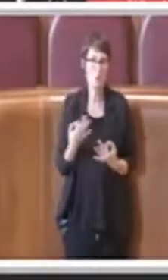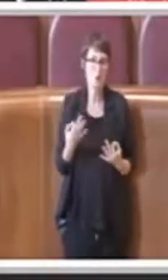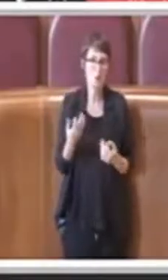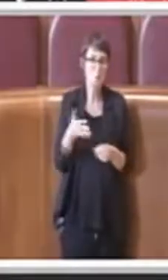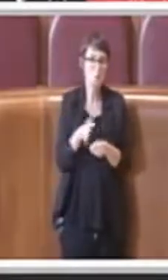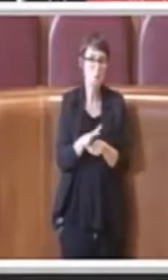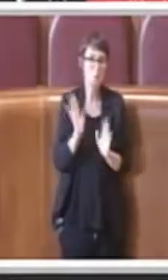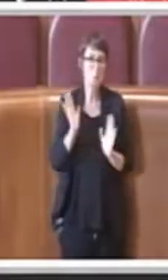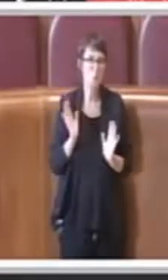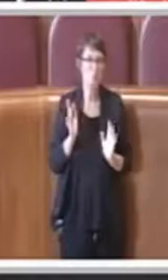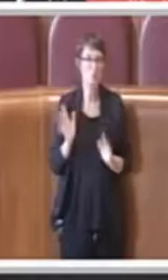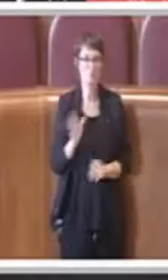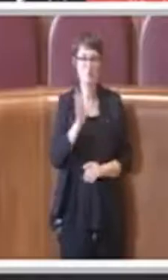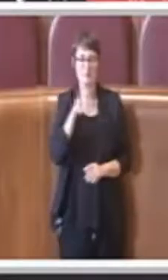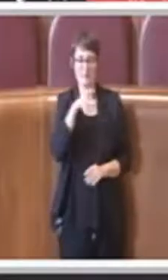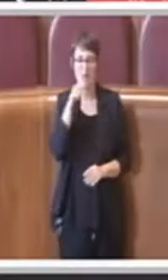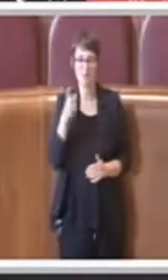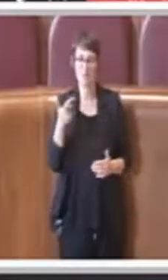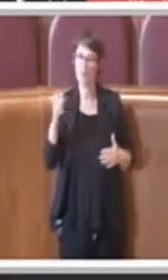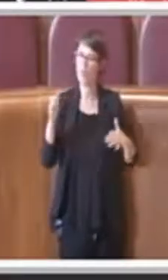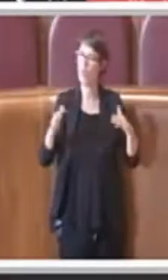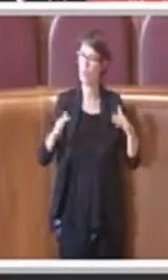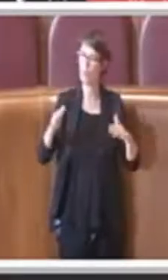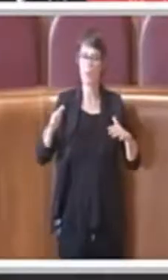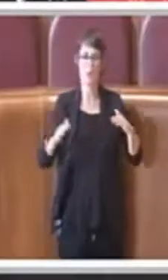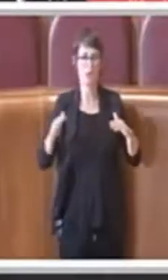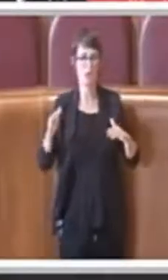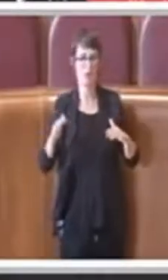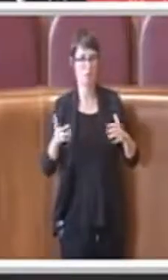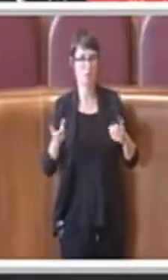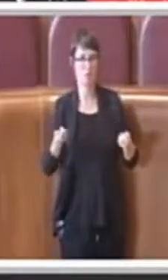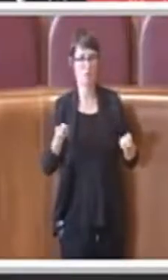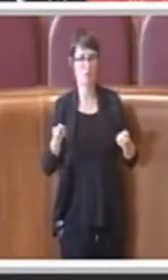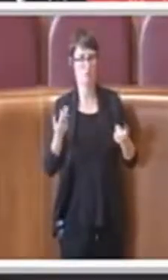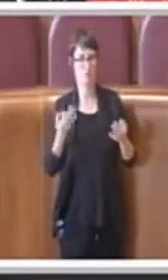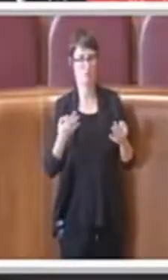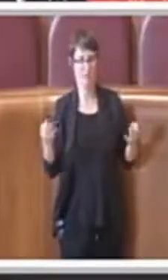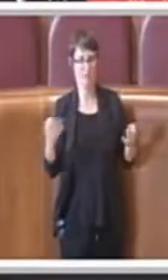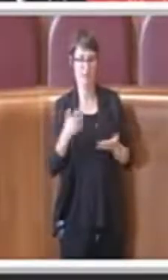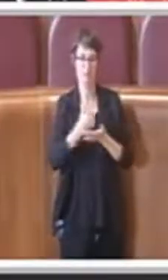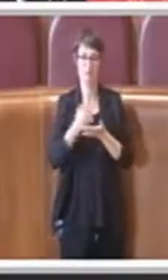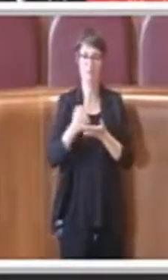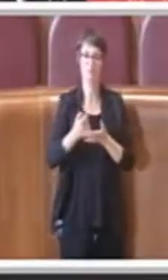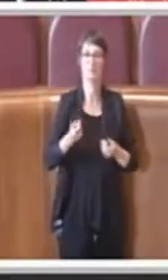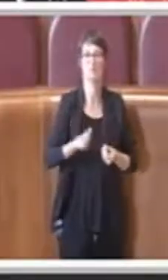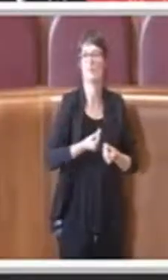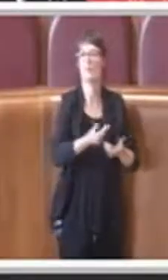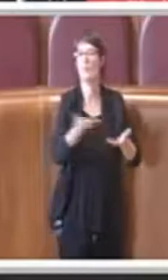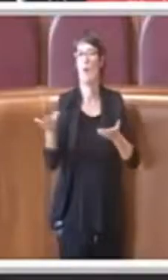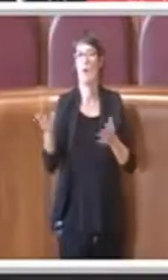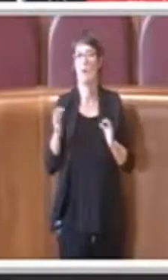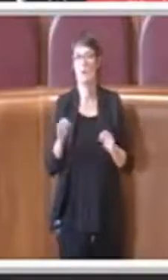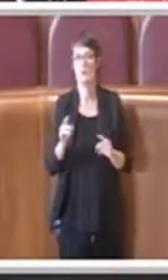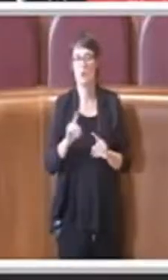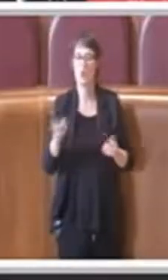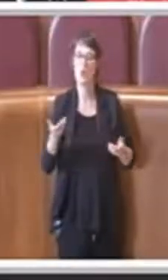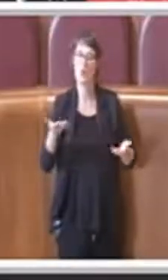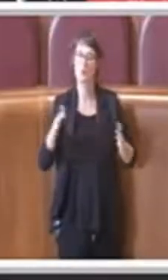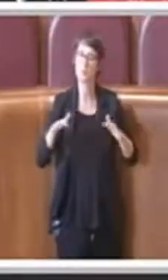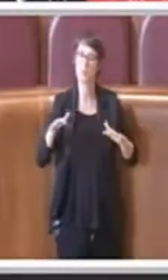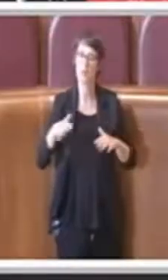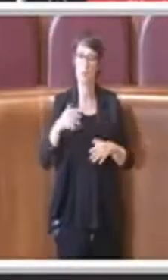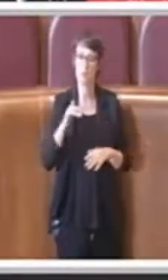preservati gli equilibri nella concessione, vanno valutati poi perché molti di loro non hanno